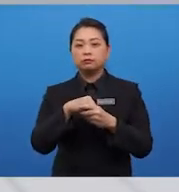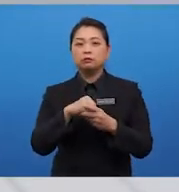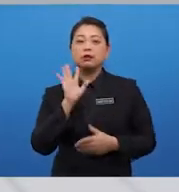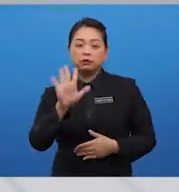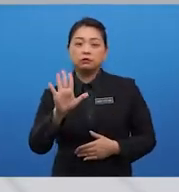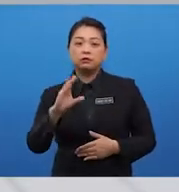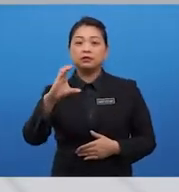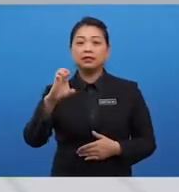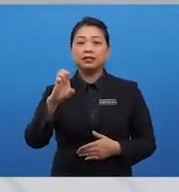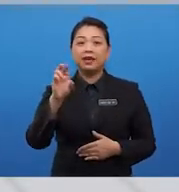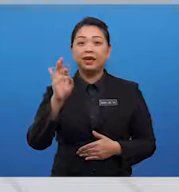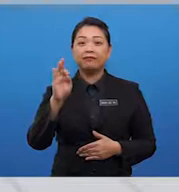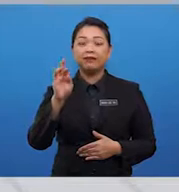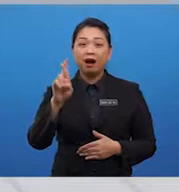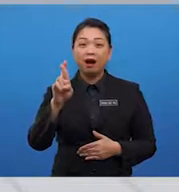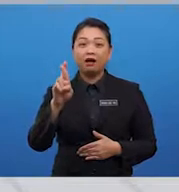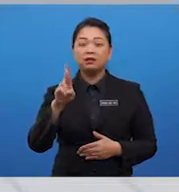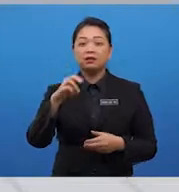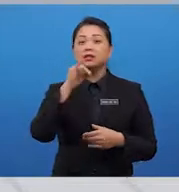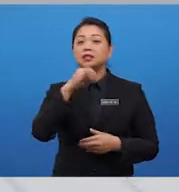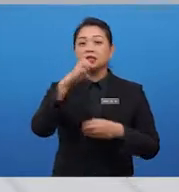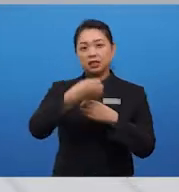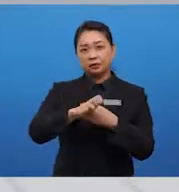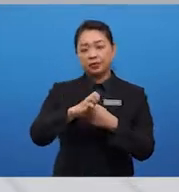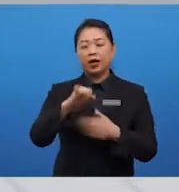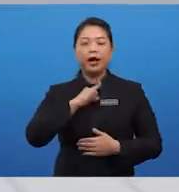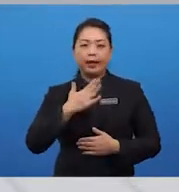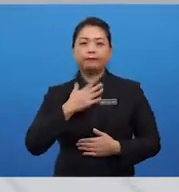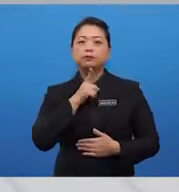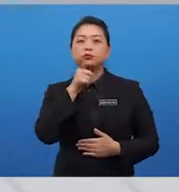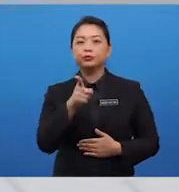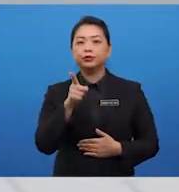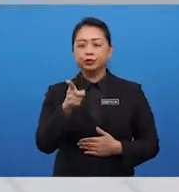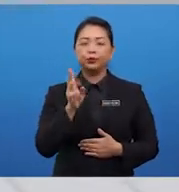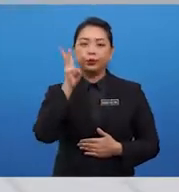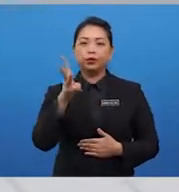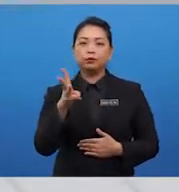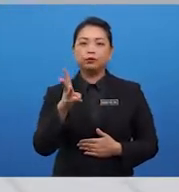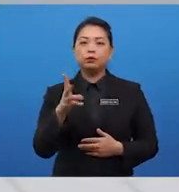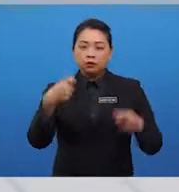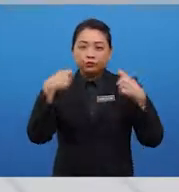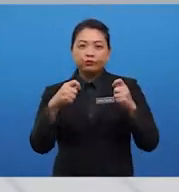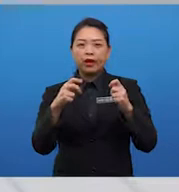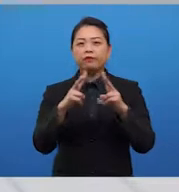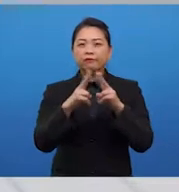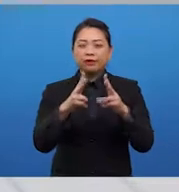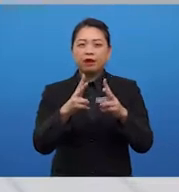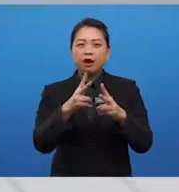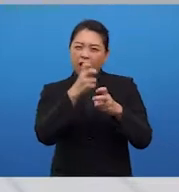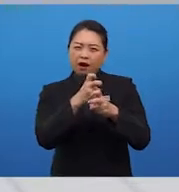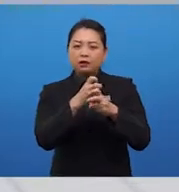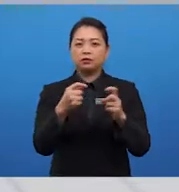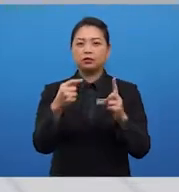CFR line, it's email. So, I'm sure you will try very hard to score in this task,